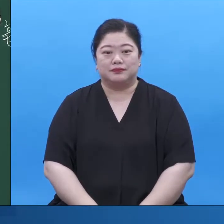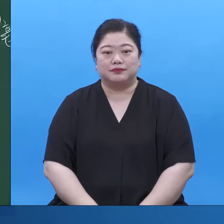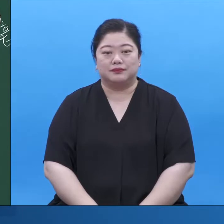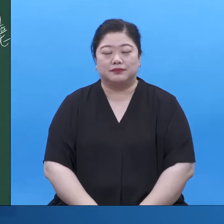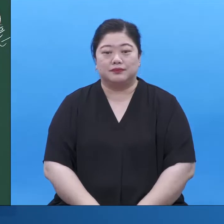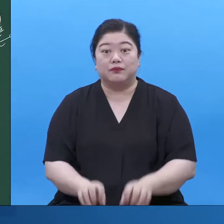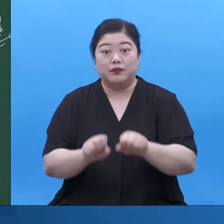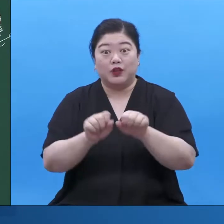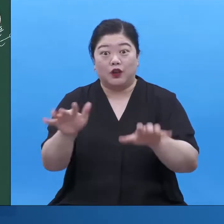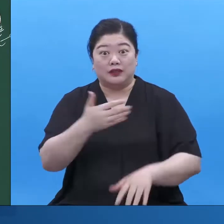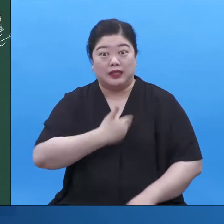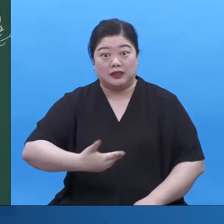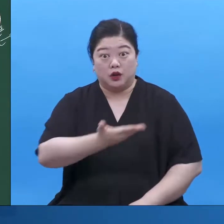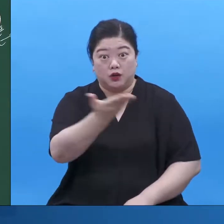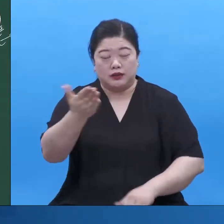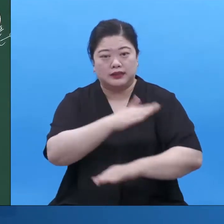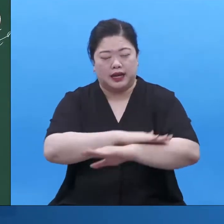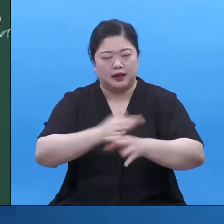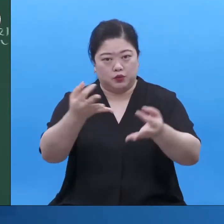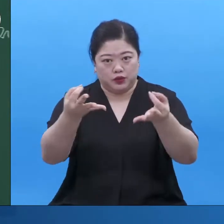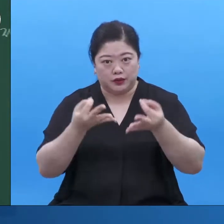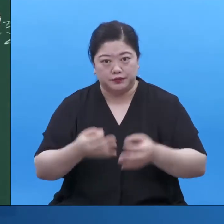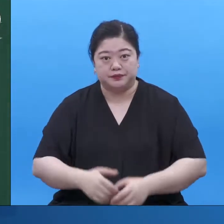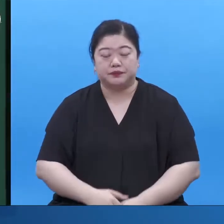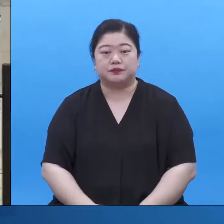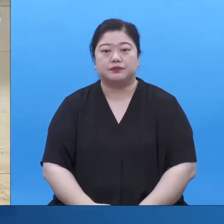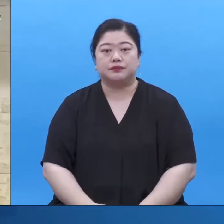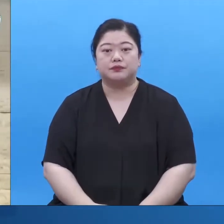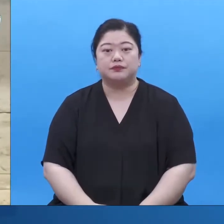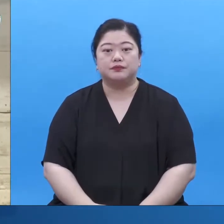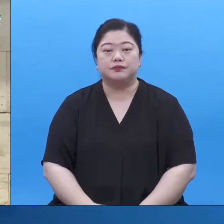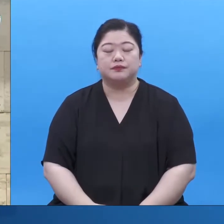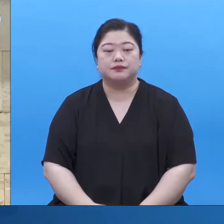여러분이 70인 응답받는 데는